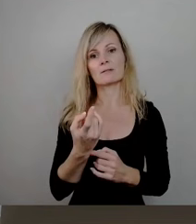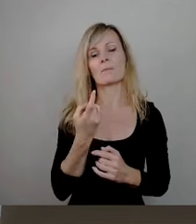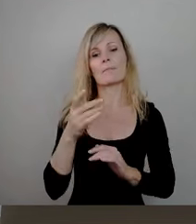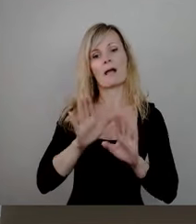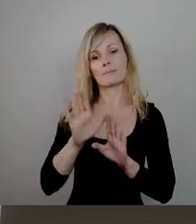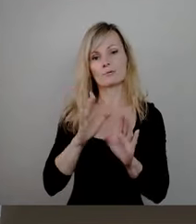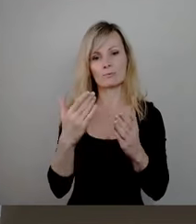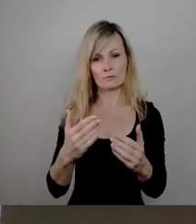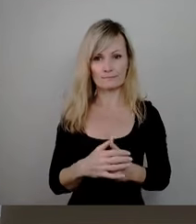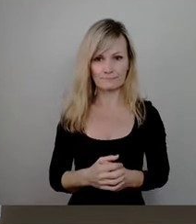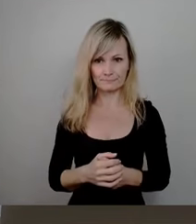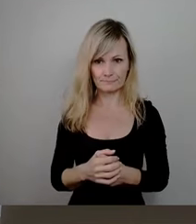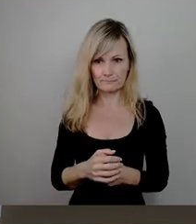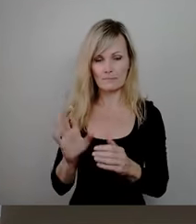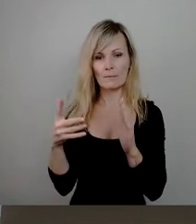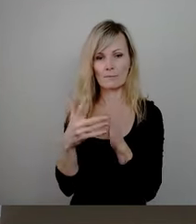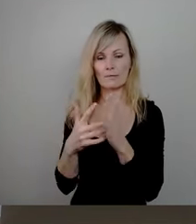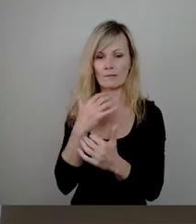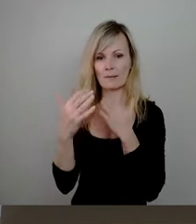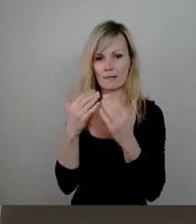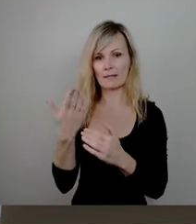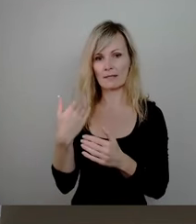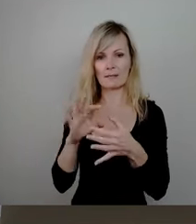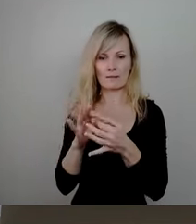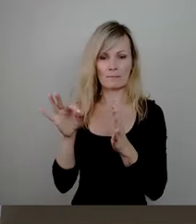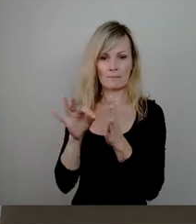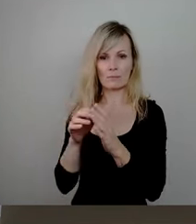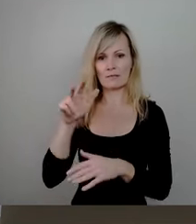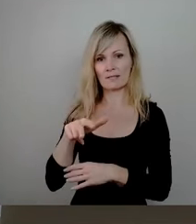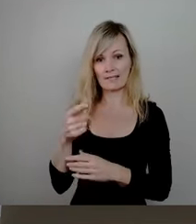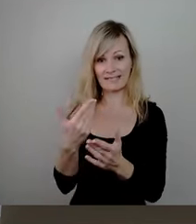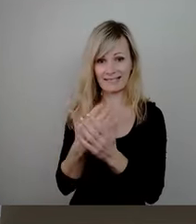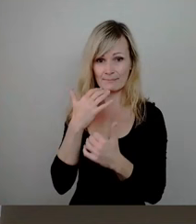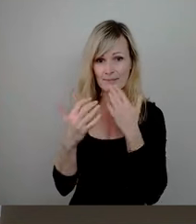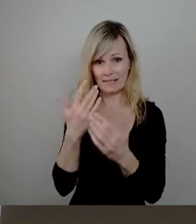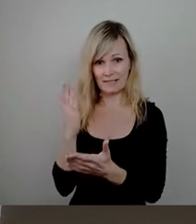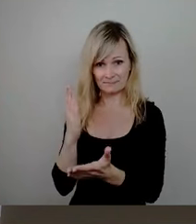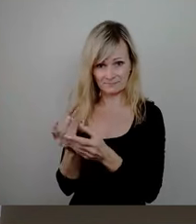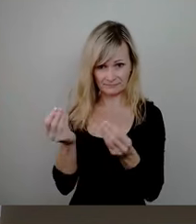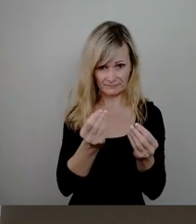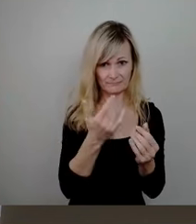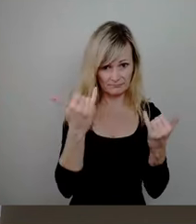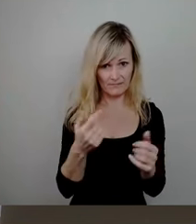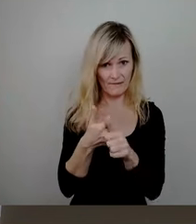Ausschussbericht zum Tagesordnungspunkt 13. Wer dem folgen möchte, den bitte ich jetzt um Stimmzeichen.